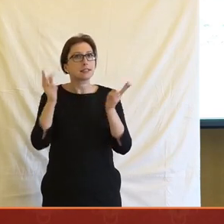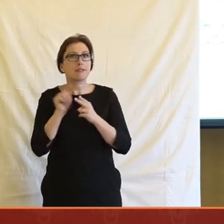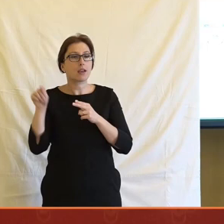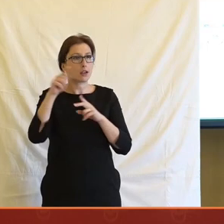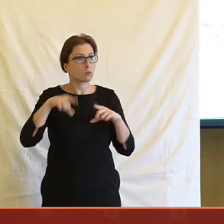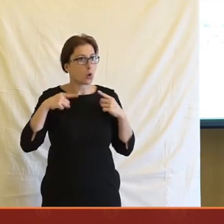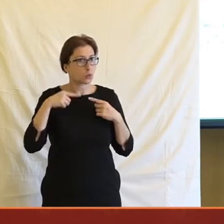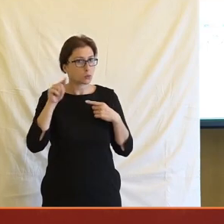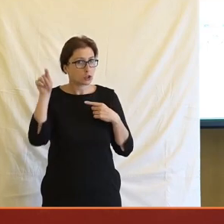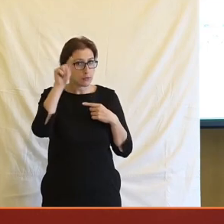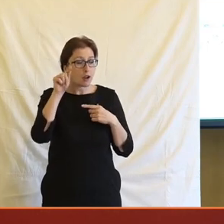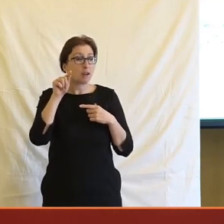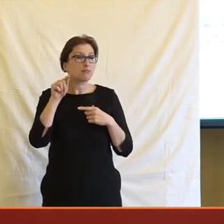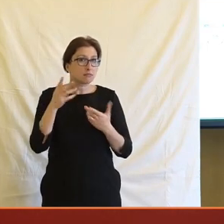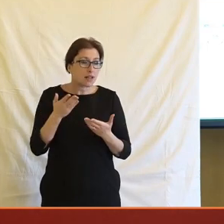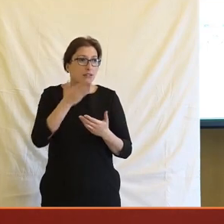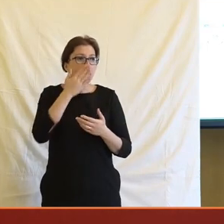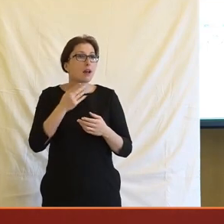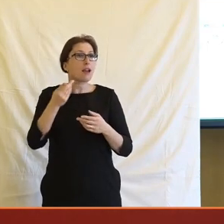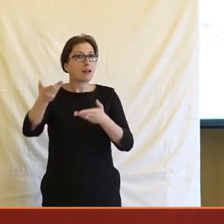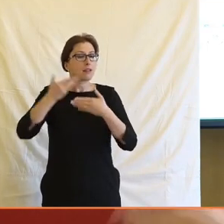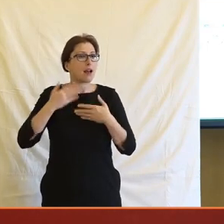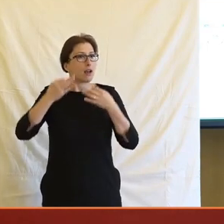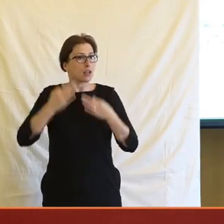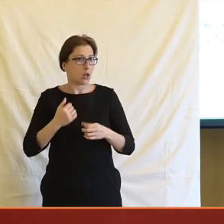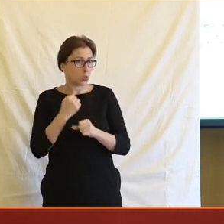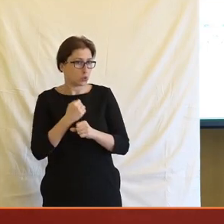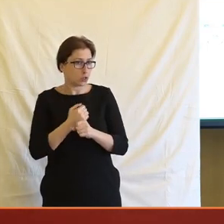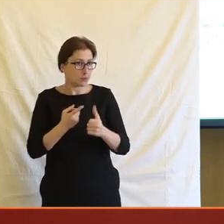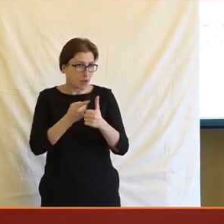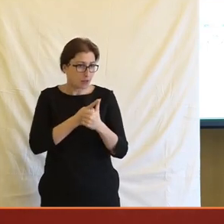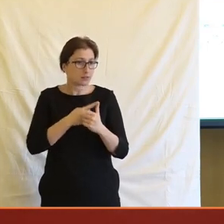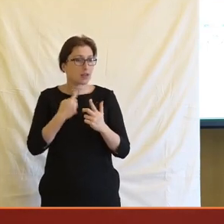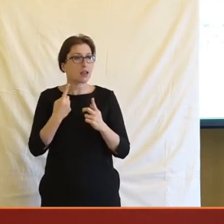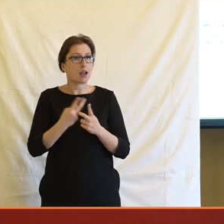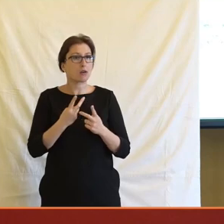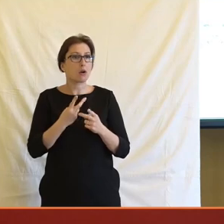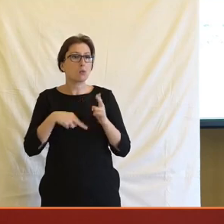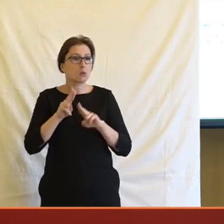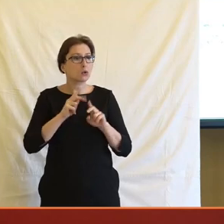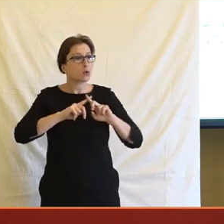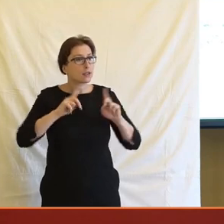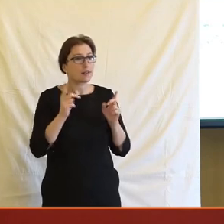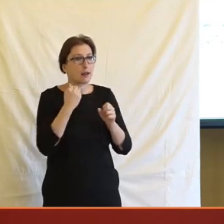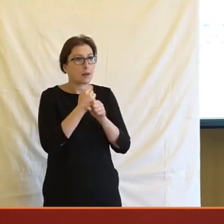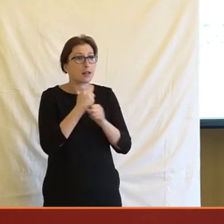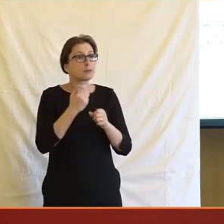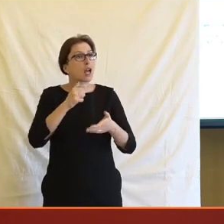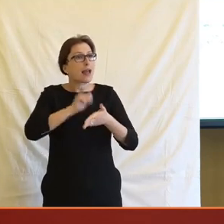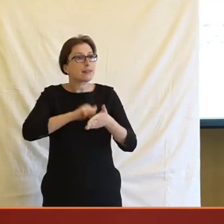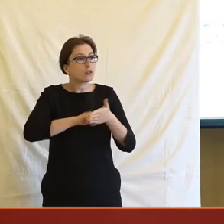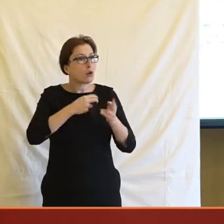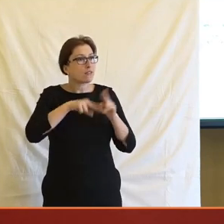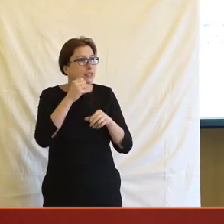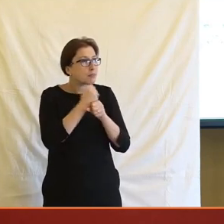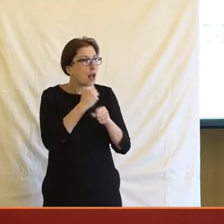tak naopak to vypadá, že to tu práci zjednoduší, často jako to uvolní ruce kvalifikovaným lidem, jako jsou třeba editoři, na to, aby